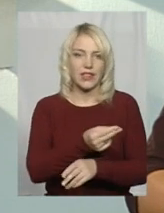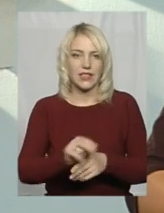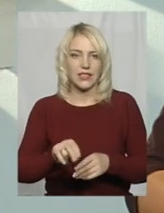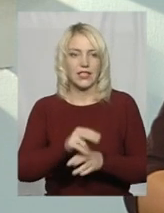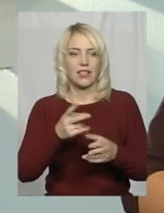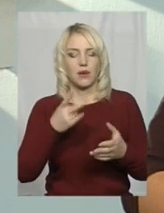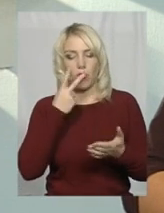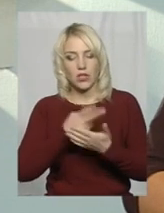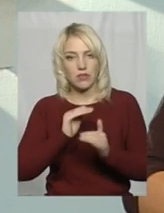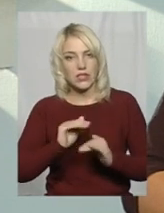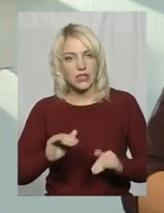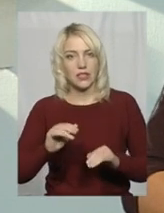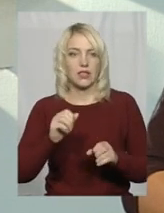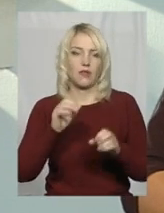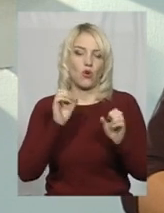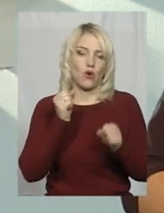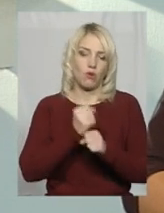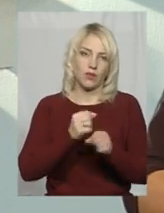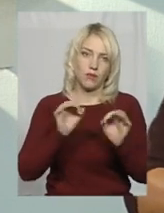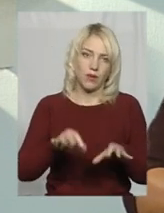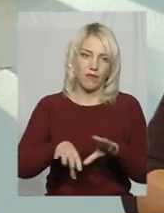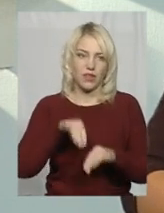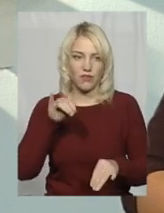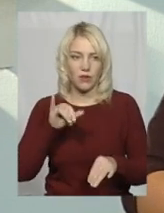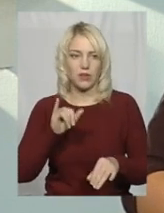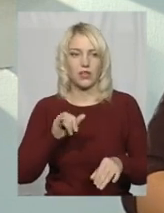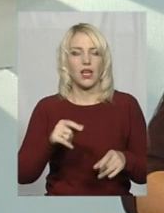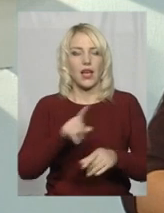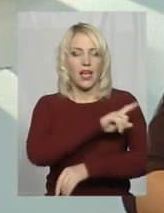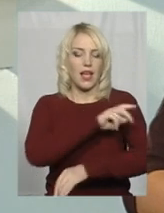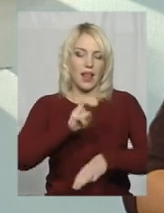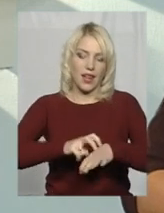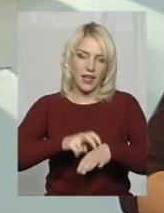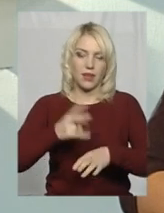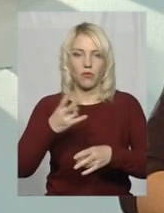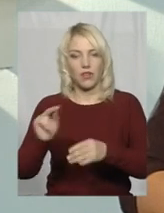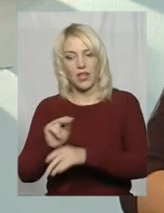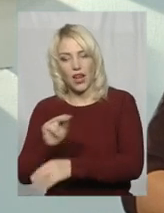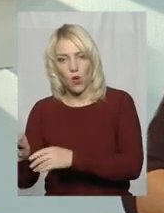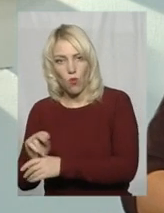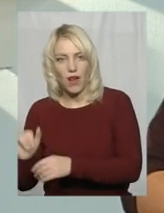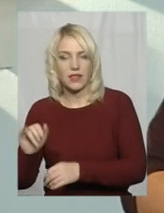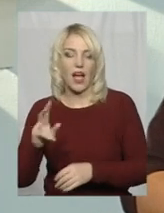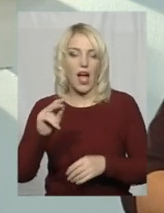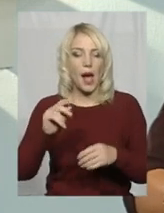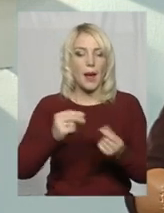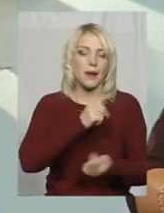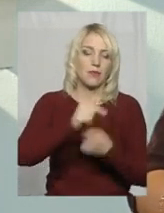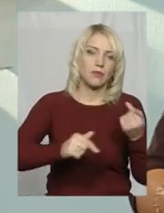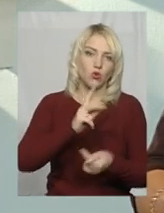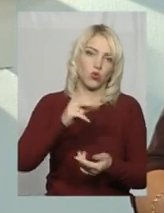вчити дітей робити правильний вибір. Лікарі мають лікувати, а підприємці, які хочуть